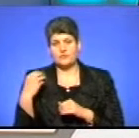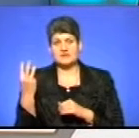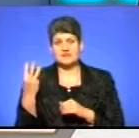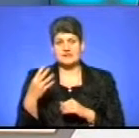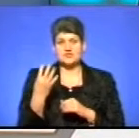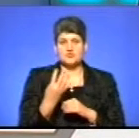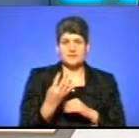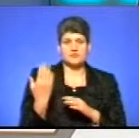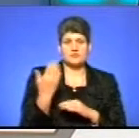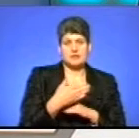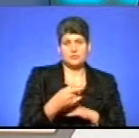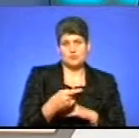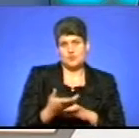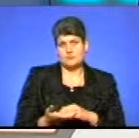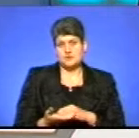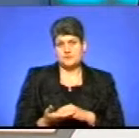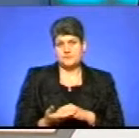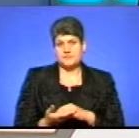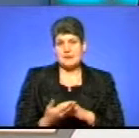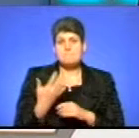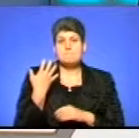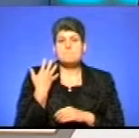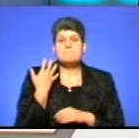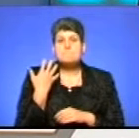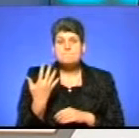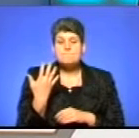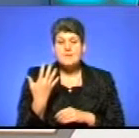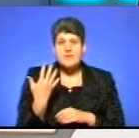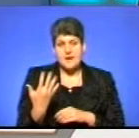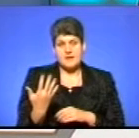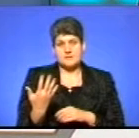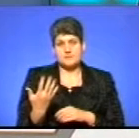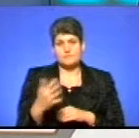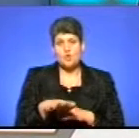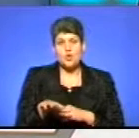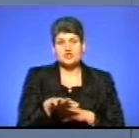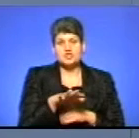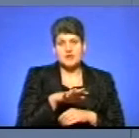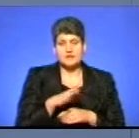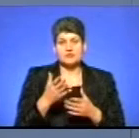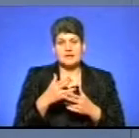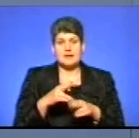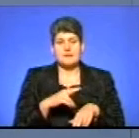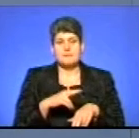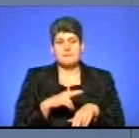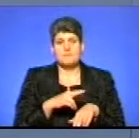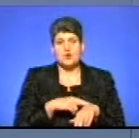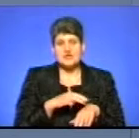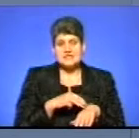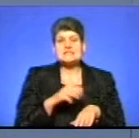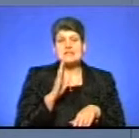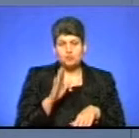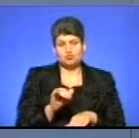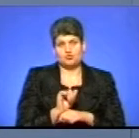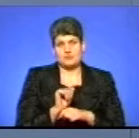-й в напрямку Тернополя. Тобто, 5 наших таких площадок, де поліцейські будуть зупиняти